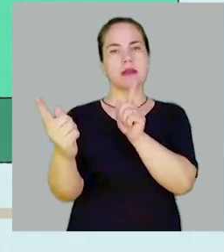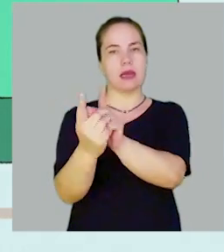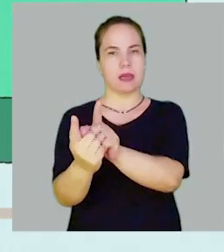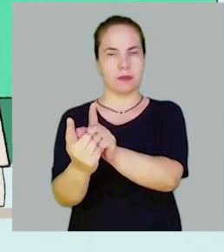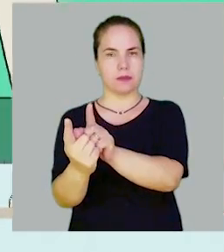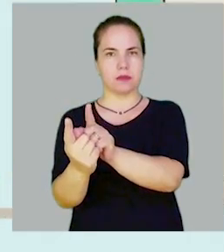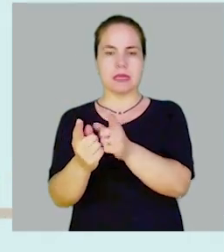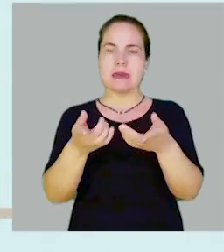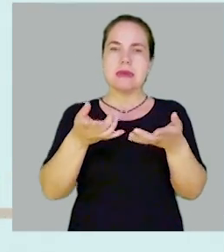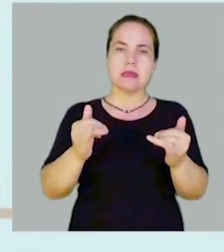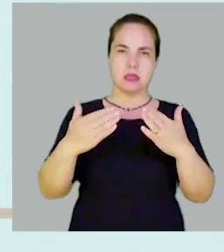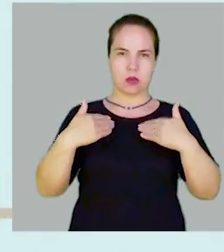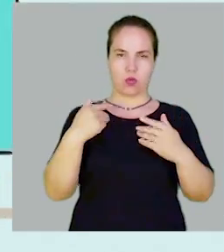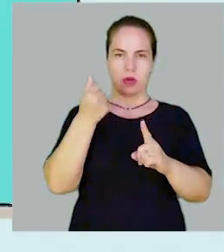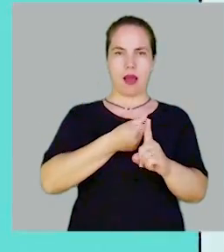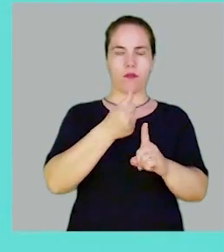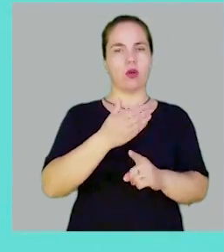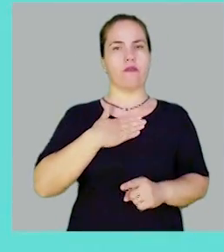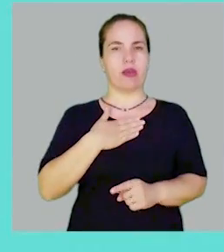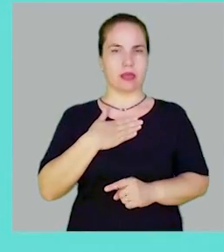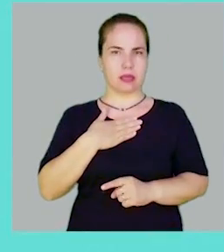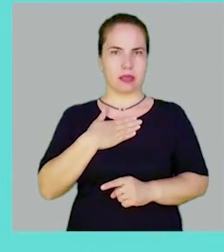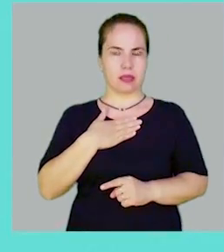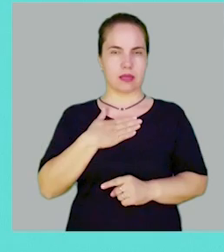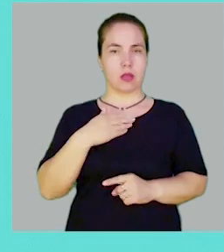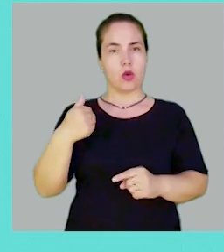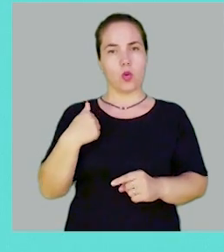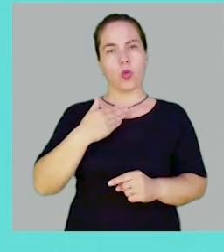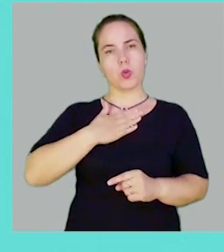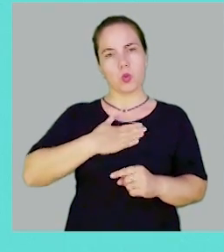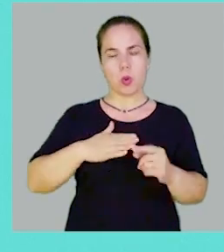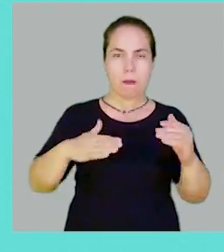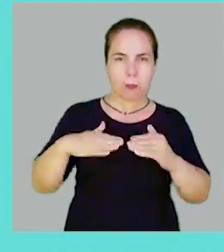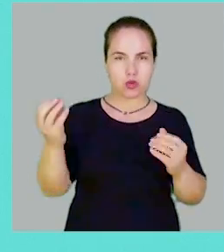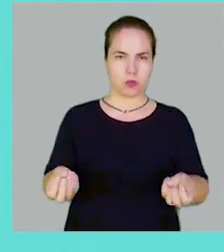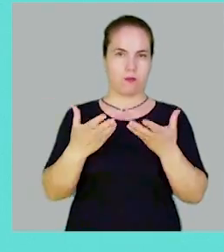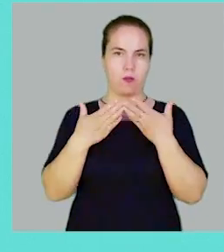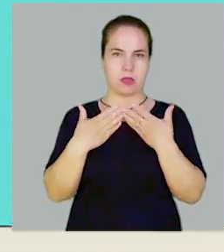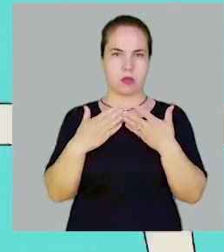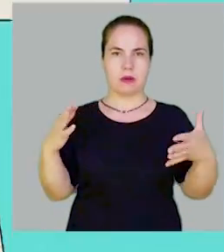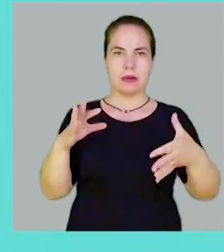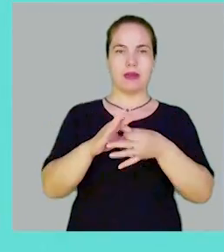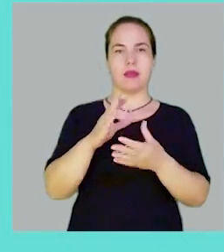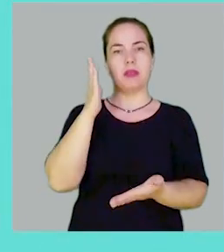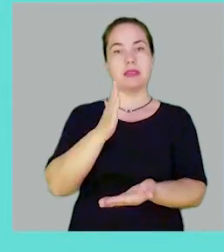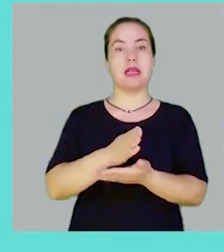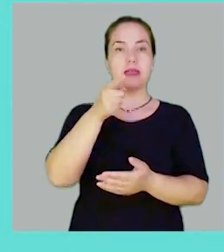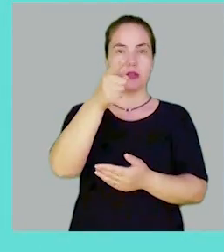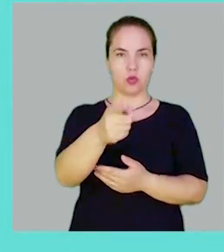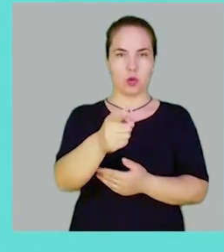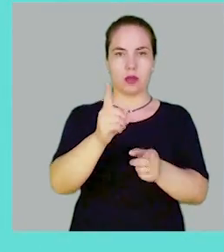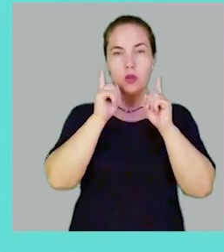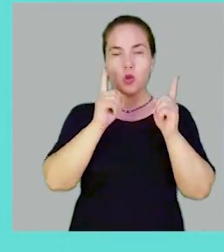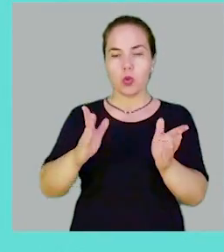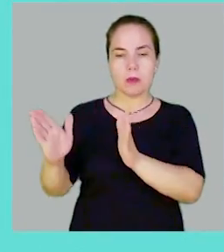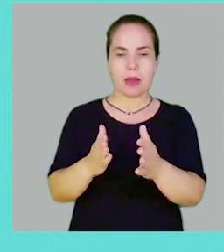Si mund të vetë advokoi? Kërkoj informacion dhe mësot të drejtët e tua, përgatitu dhe bëj një plan për hapat